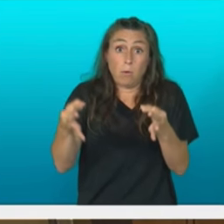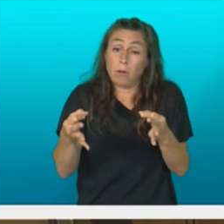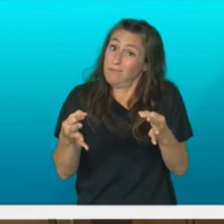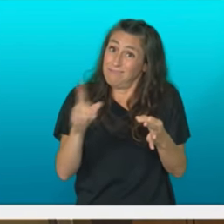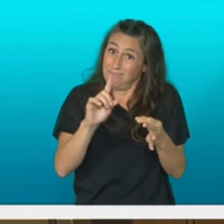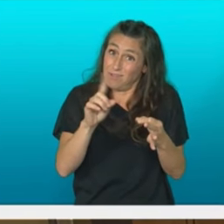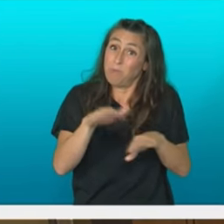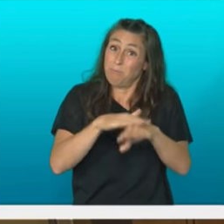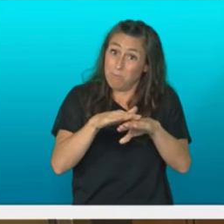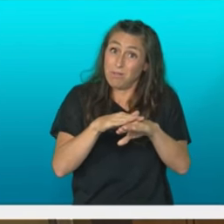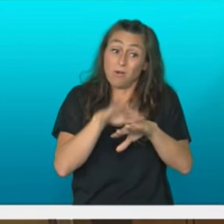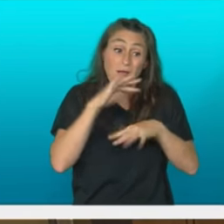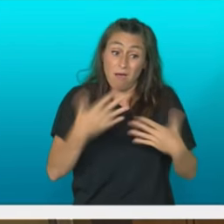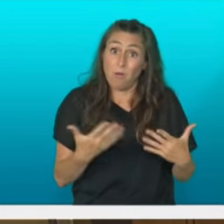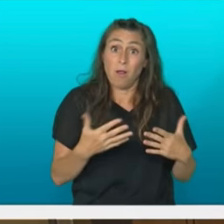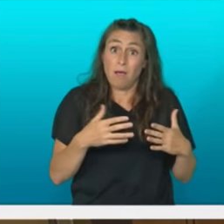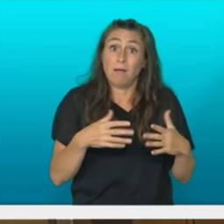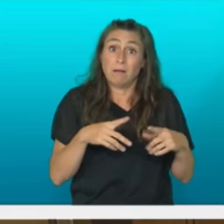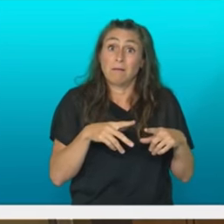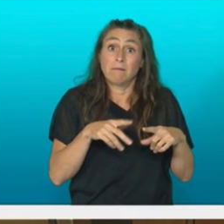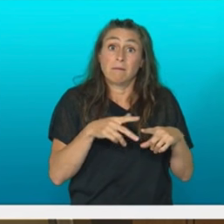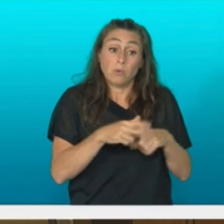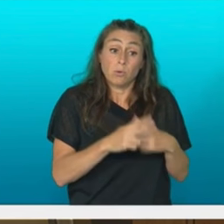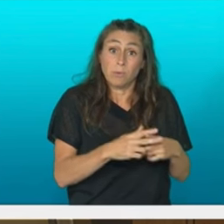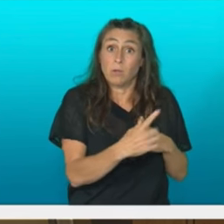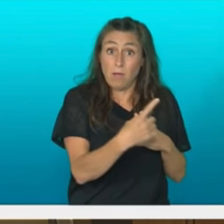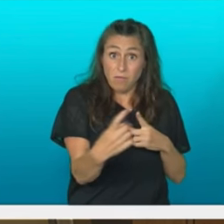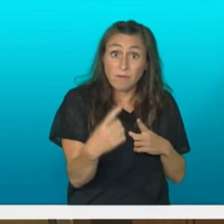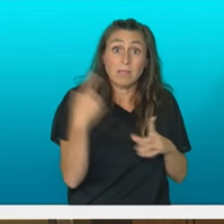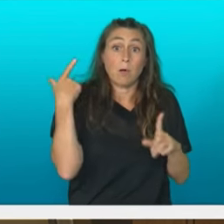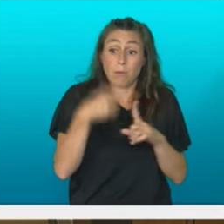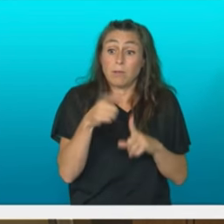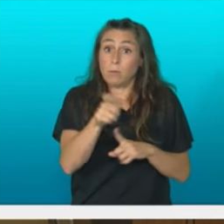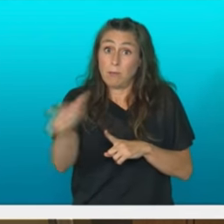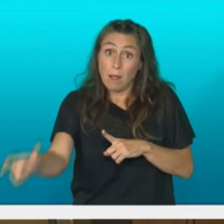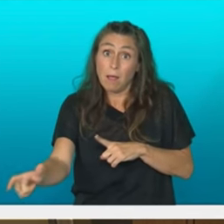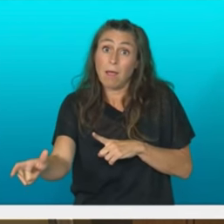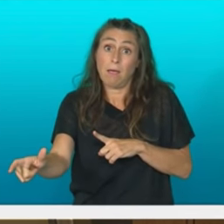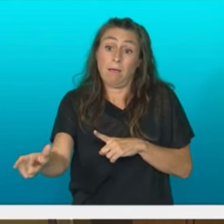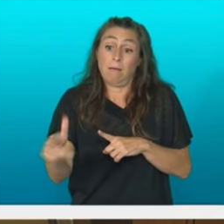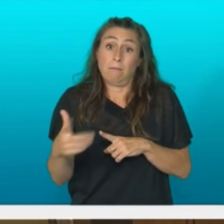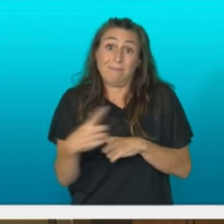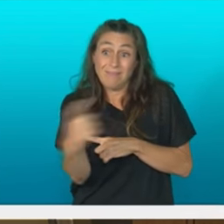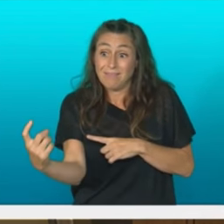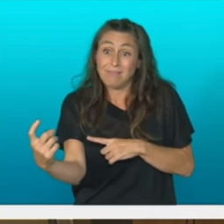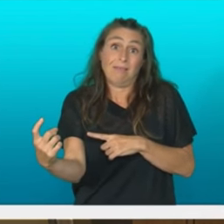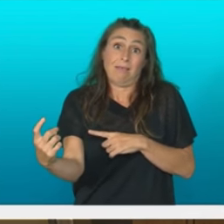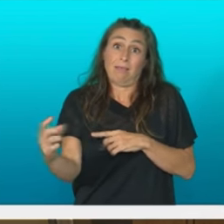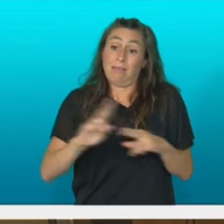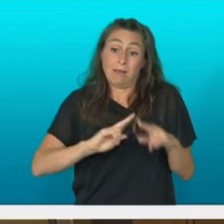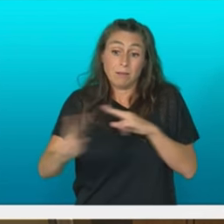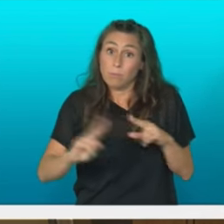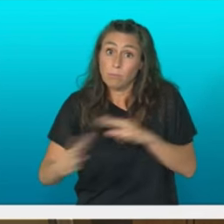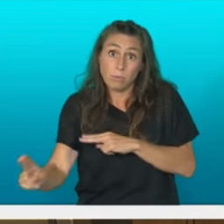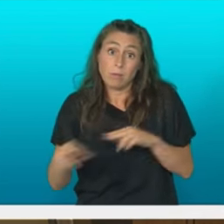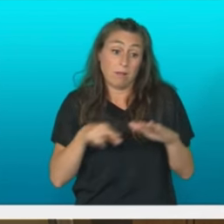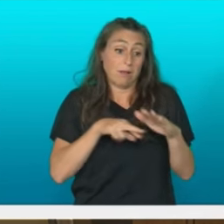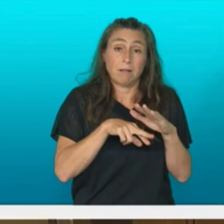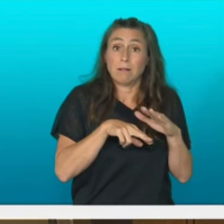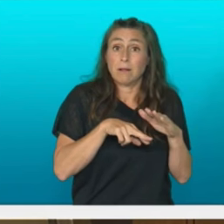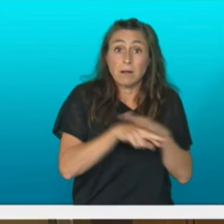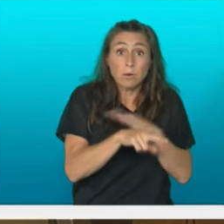dauzkagulako nahikoa instrumento herndeak erritarrak behar dituzten eta erantzuteko behar ditugun